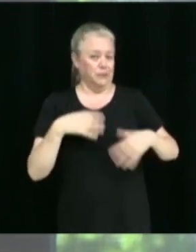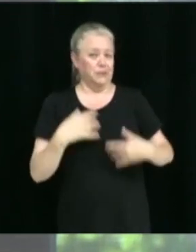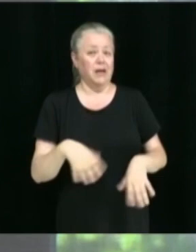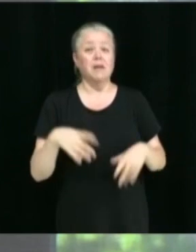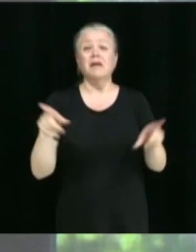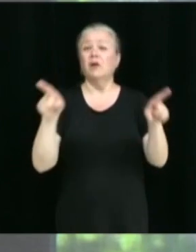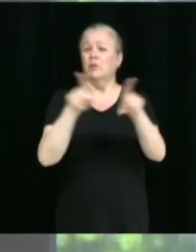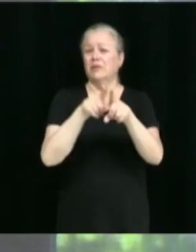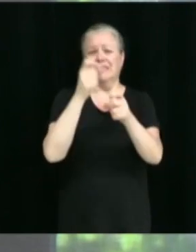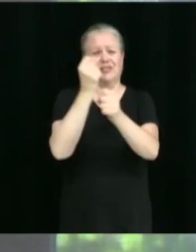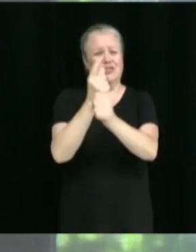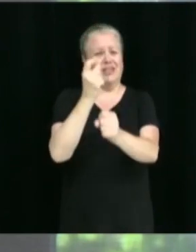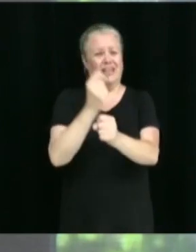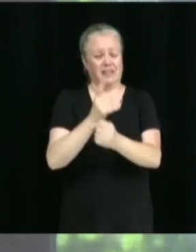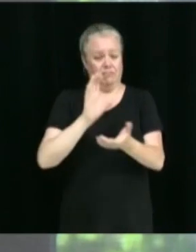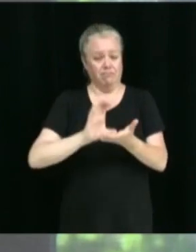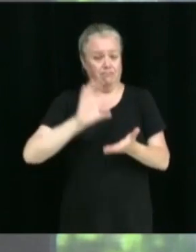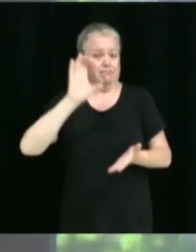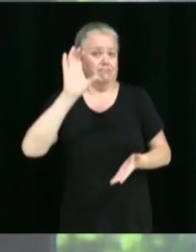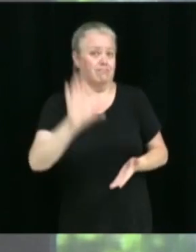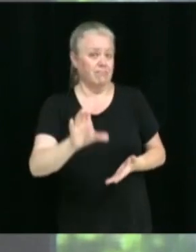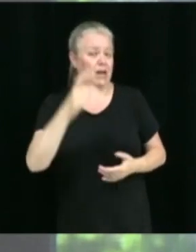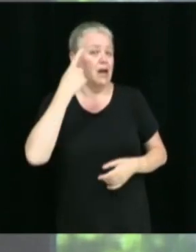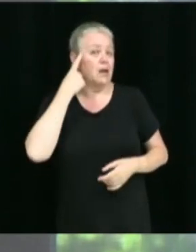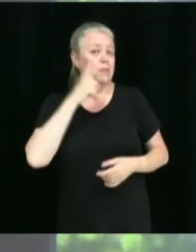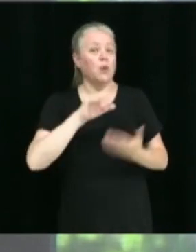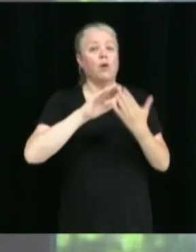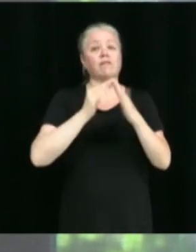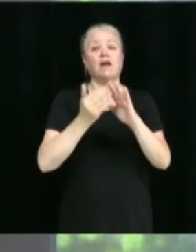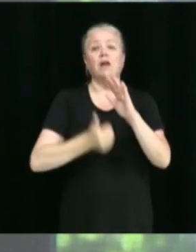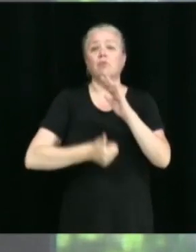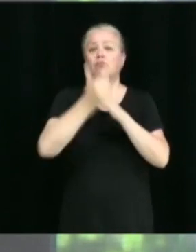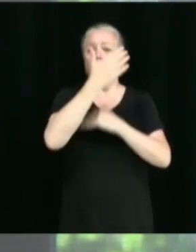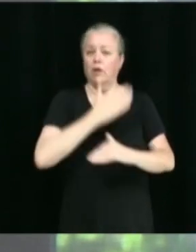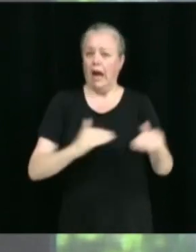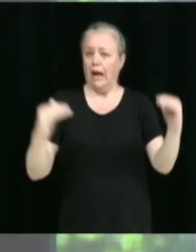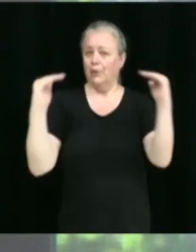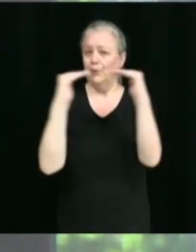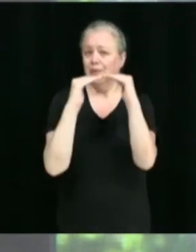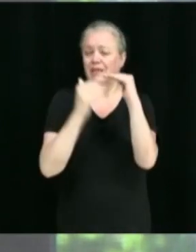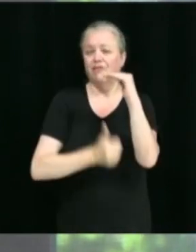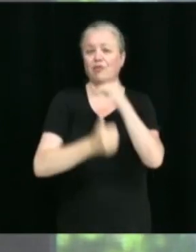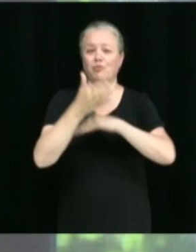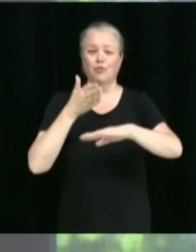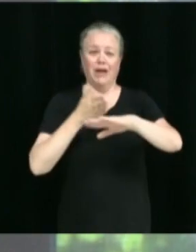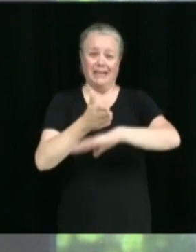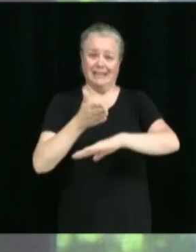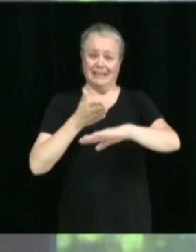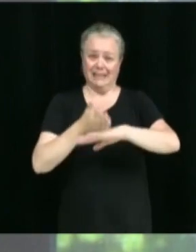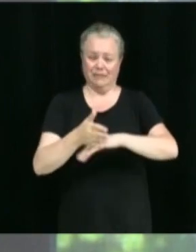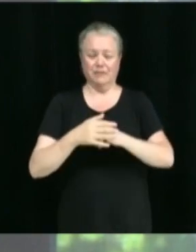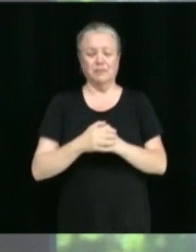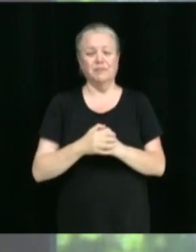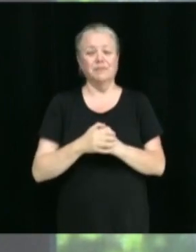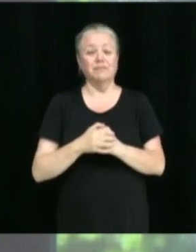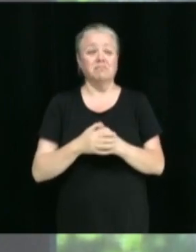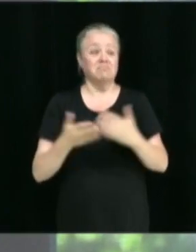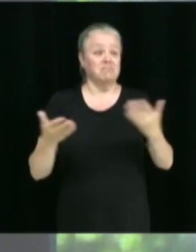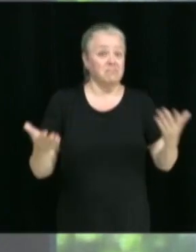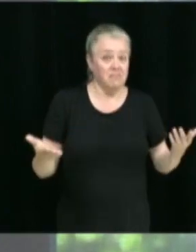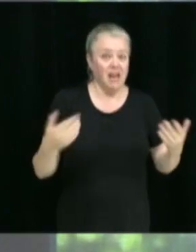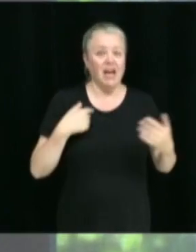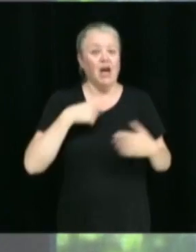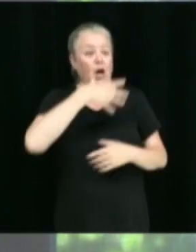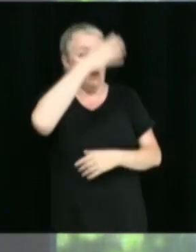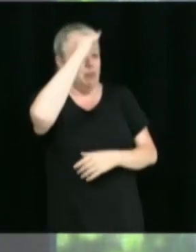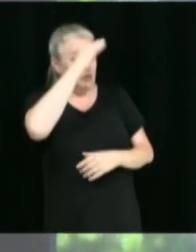année après année pour rendre notre ville inclusive, accessible. Donc, M. le maire et collègues du Conseil, je